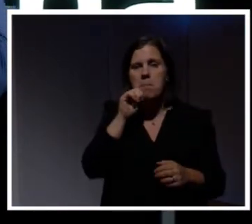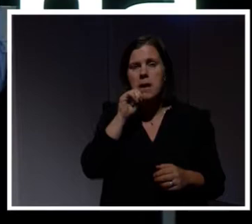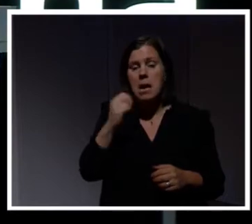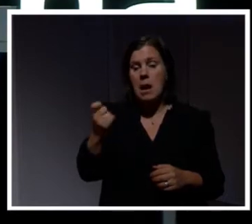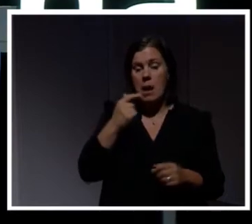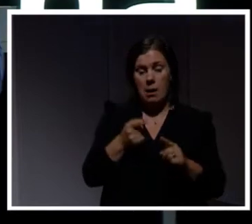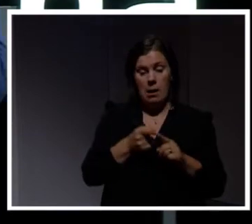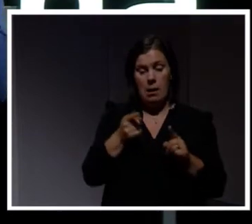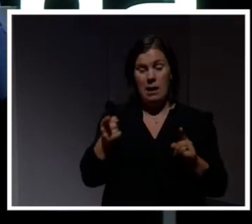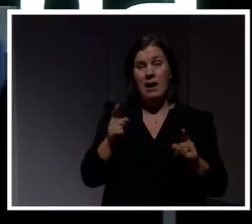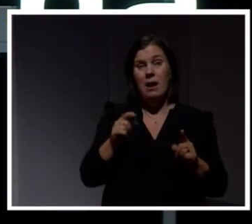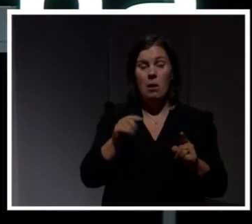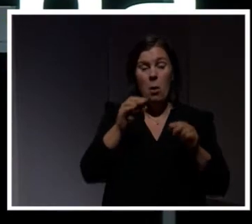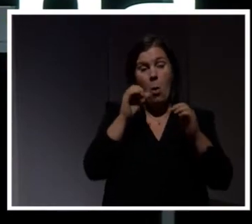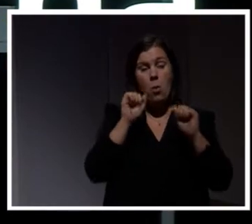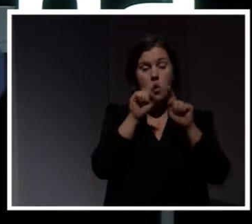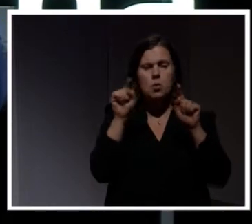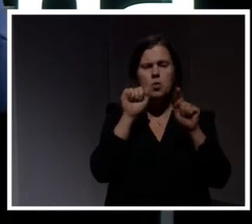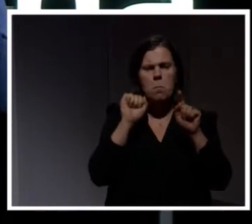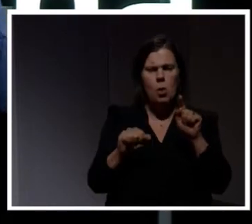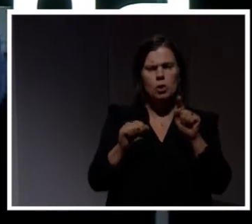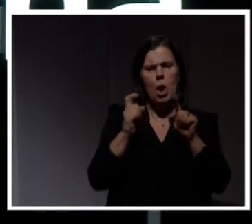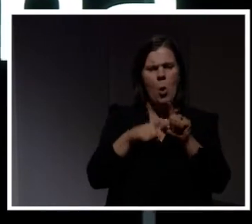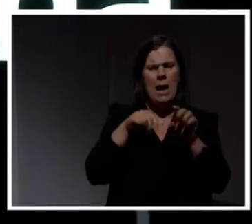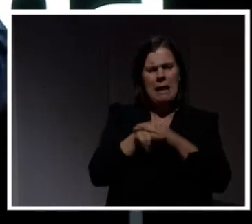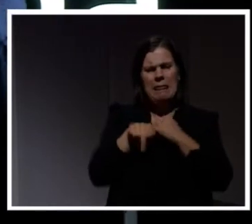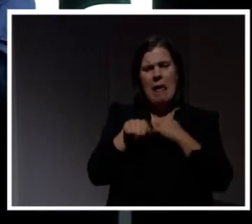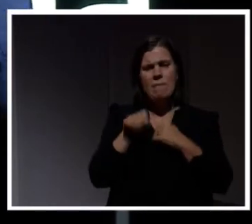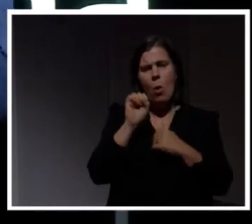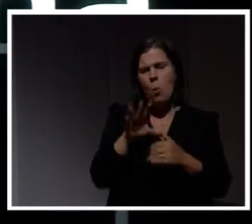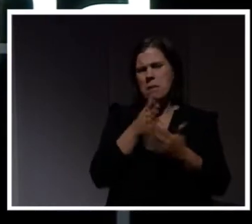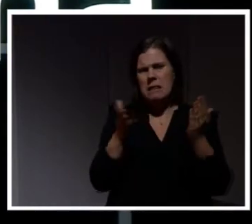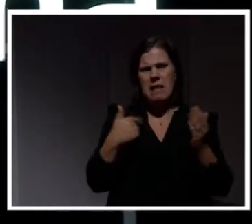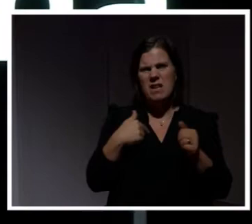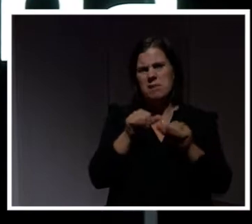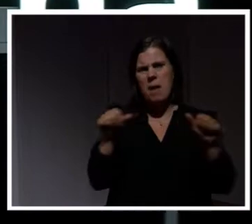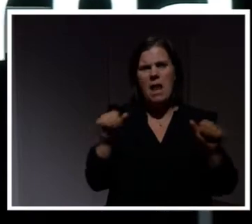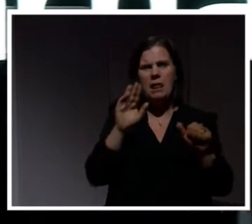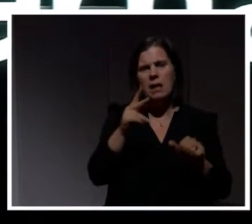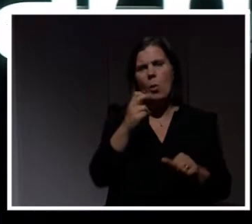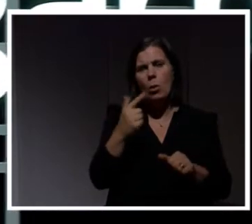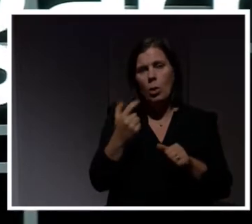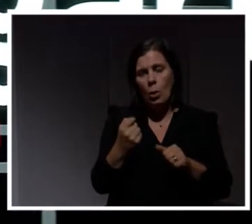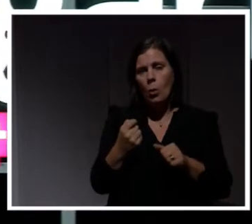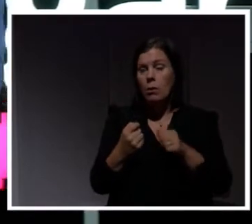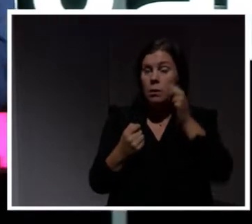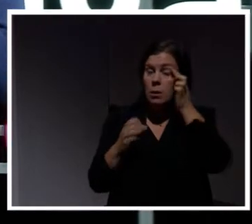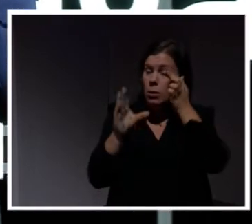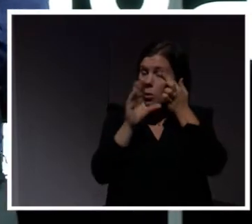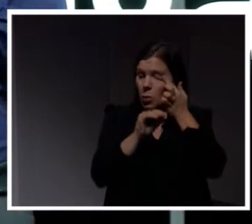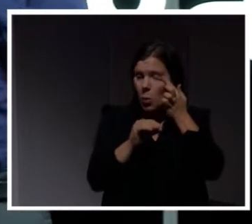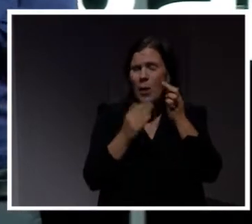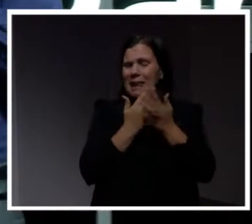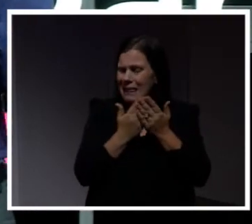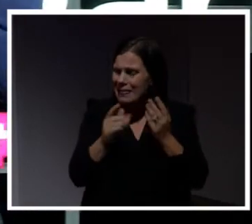mejl. Om ni får ett mejl där det står, nu måste du logga in här för att om du inte gör det så kommer vi spärra ditt konto. Gå då inte